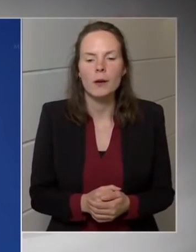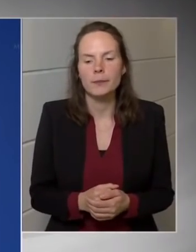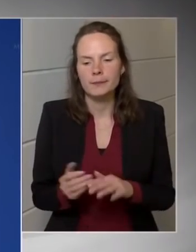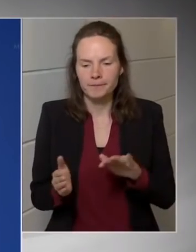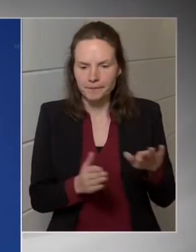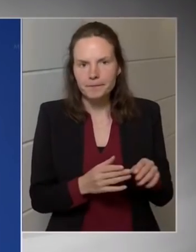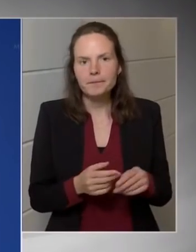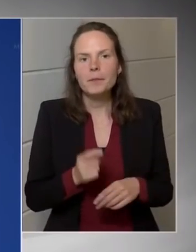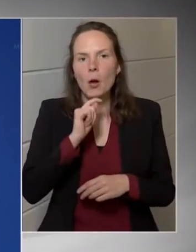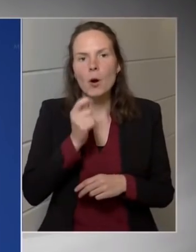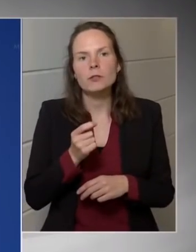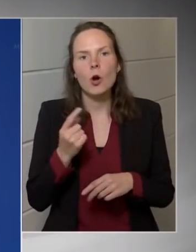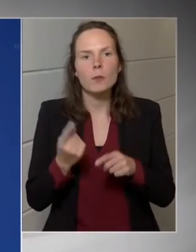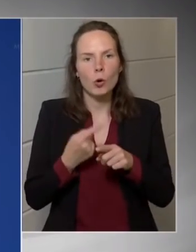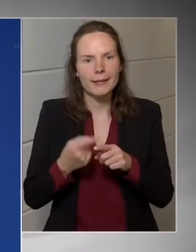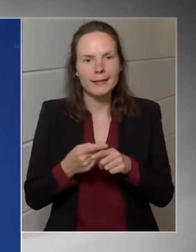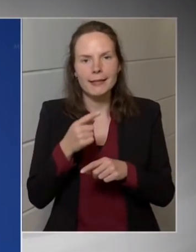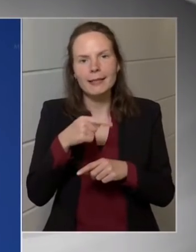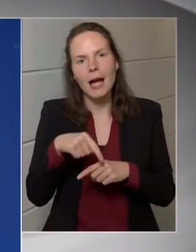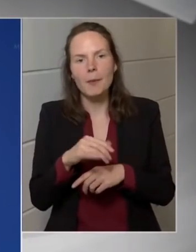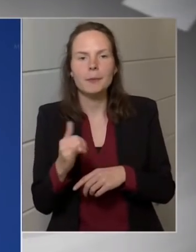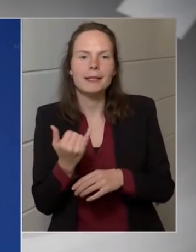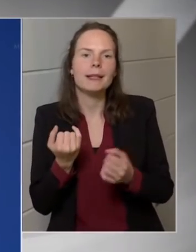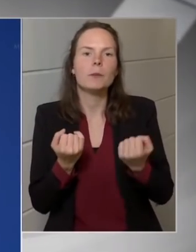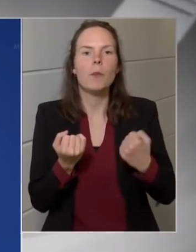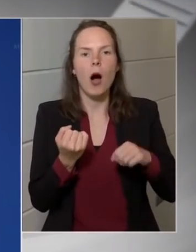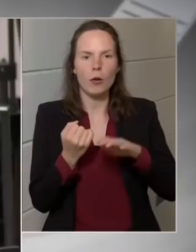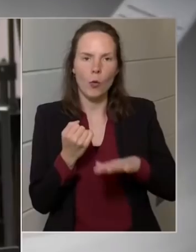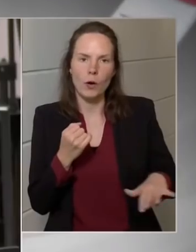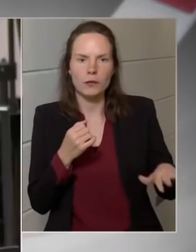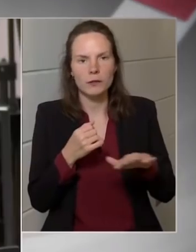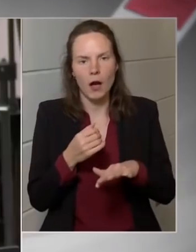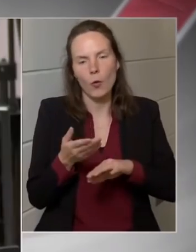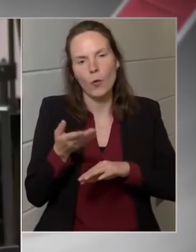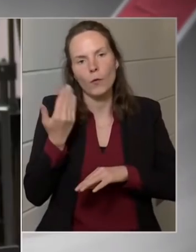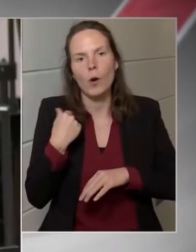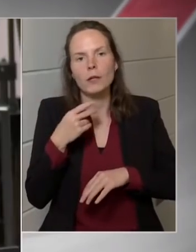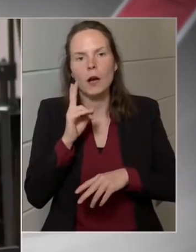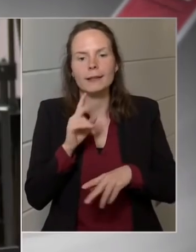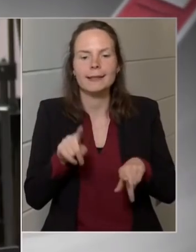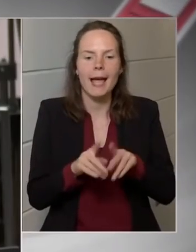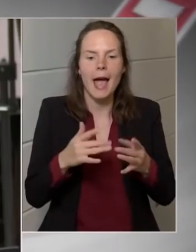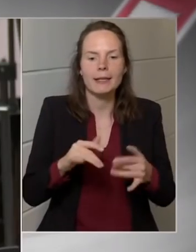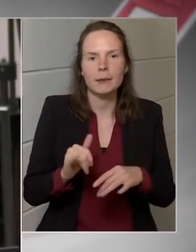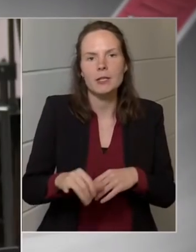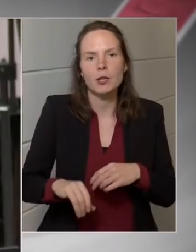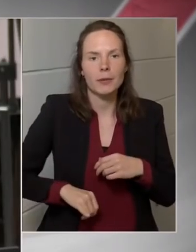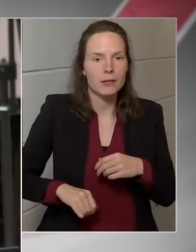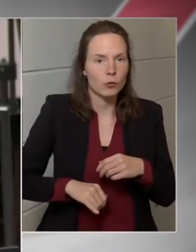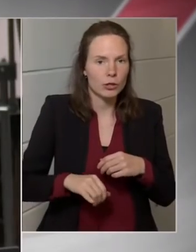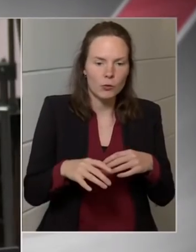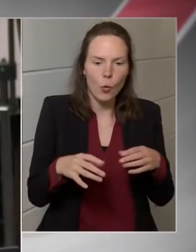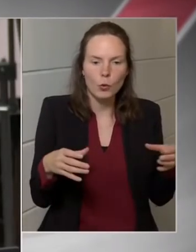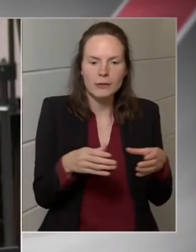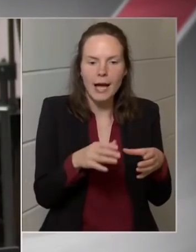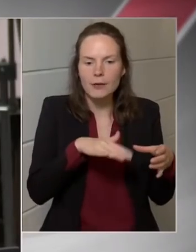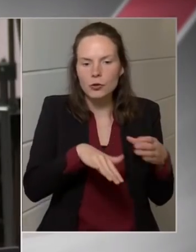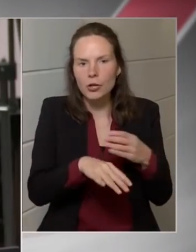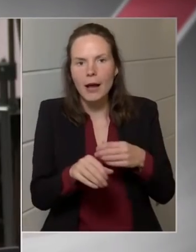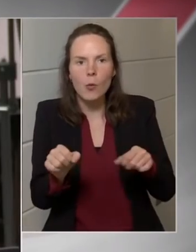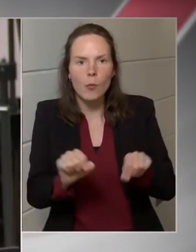és extra hasznókat a kormánynak van jogi eszköze elvonni. Tehát ezt nem javasolnánk senkinek. A másik pedig, hogy a magyar